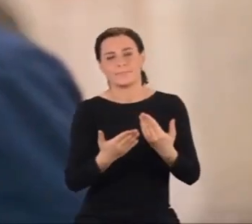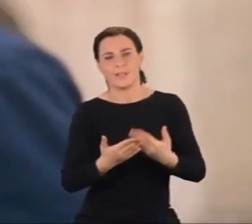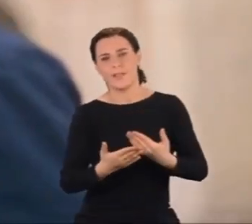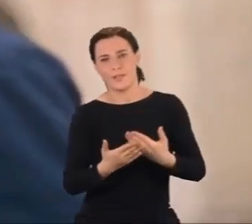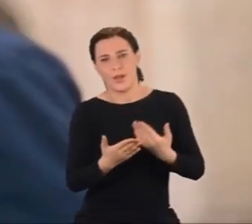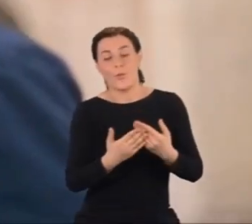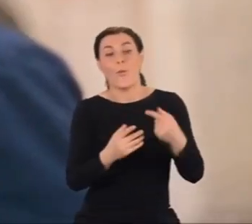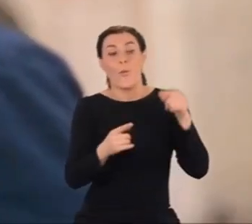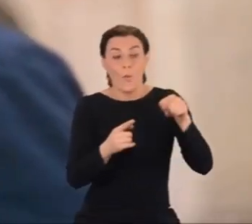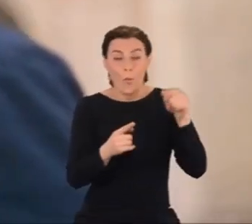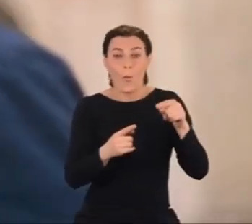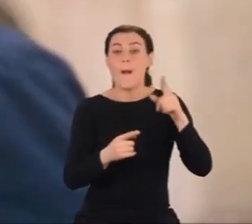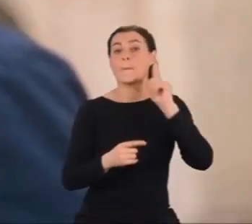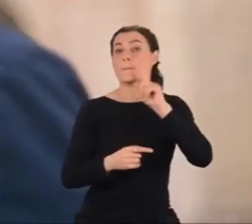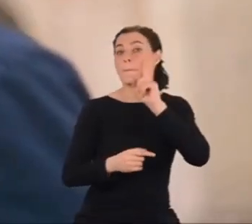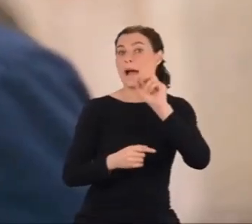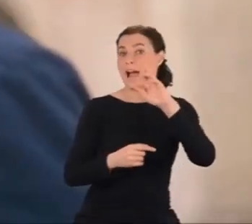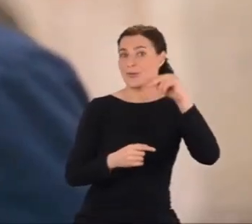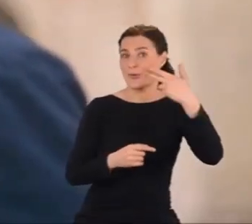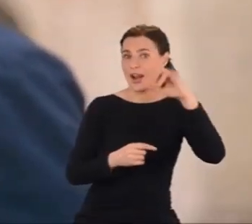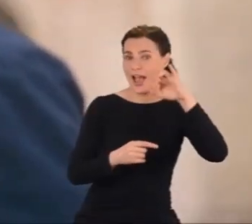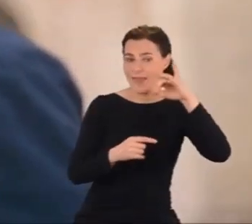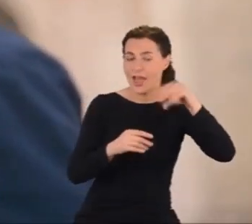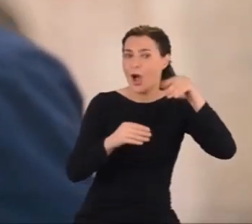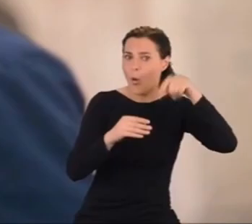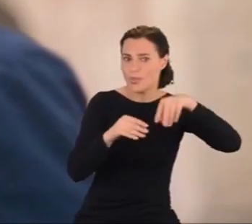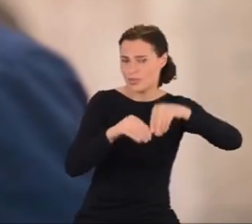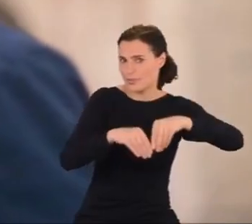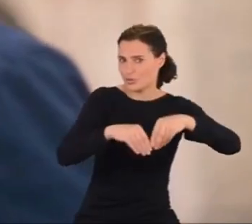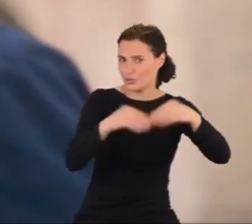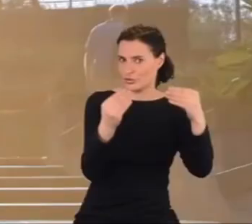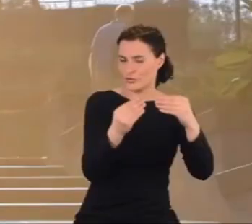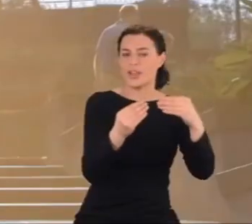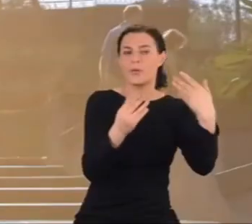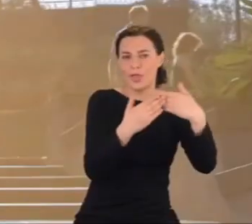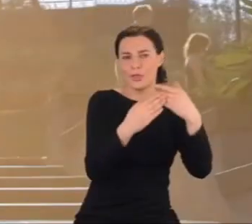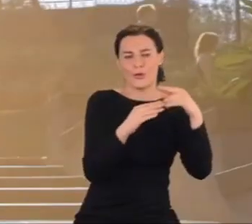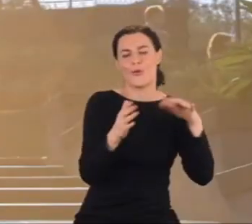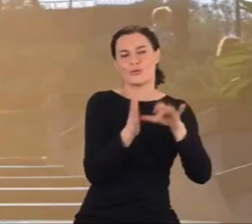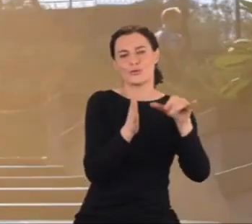Właśnie w takim środowisku rozwijał się mały Ettore.